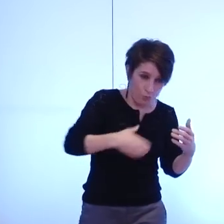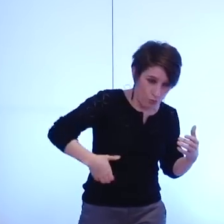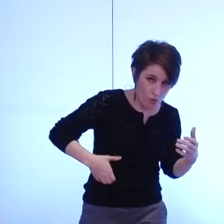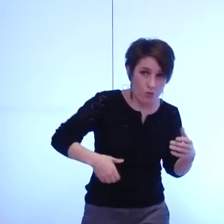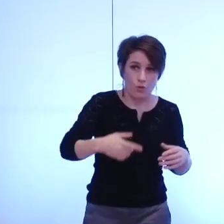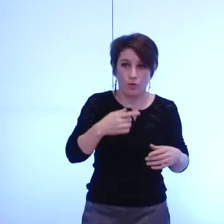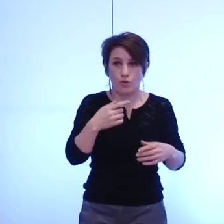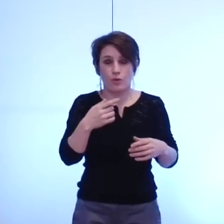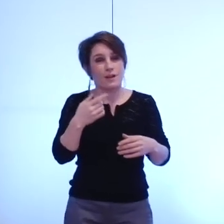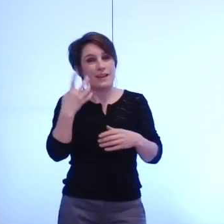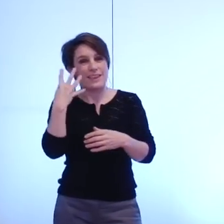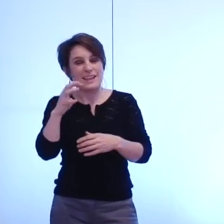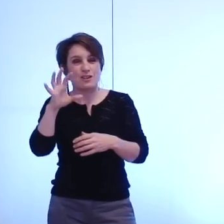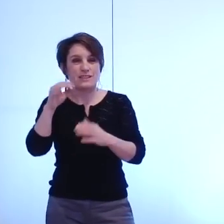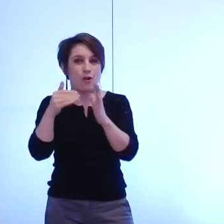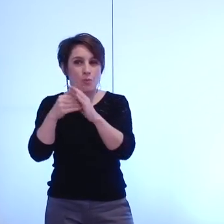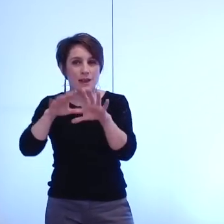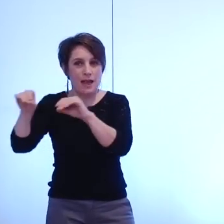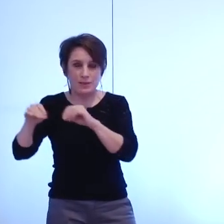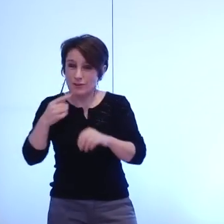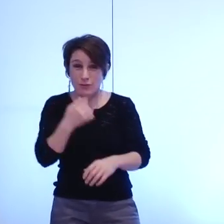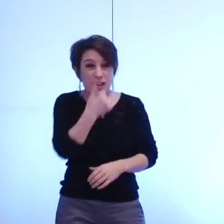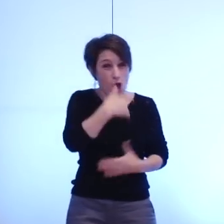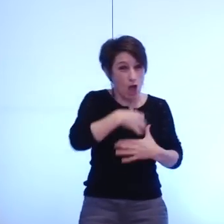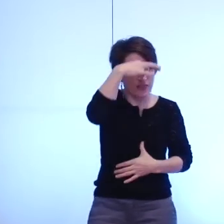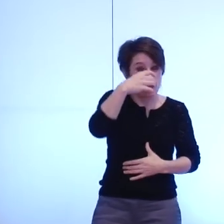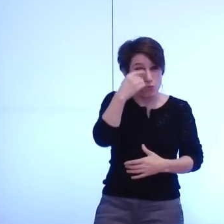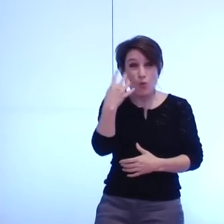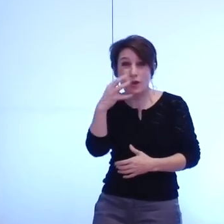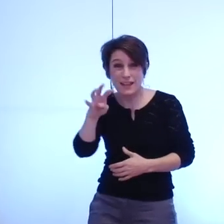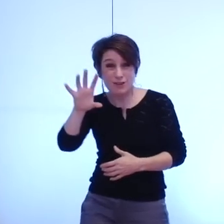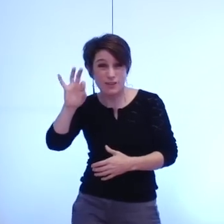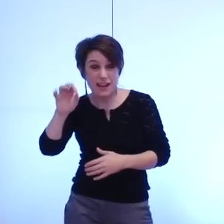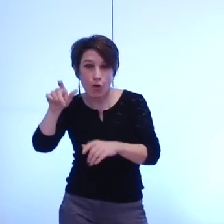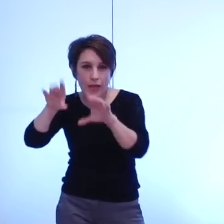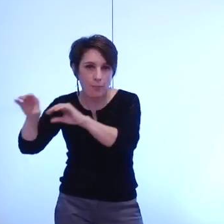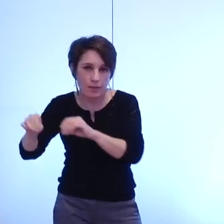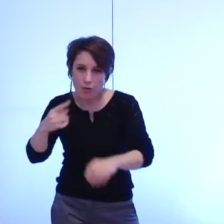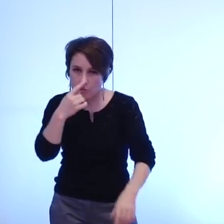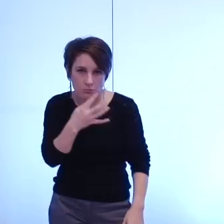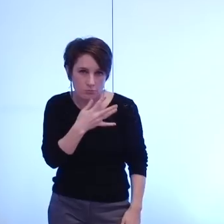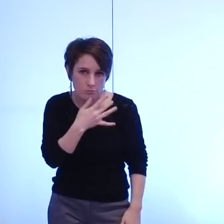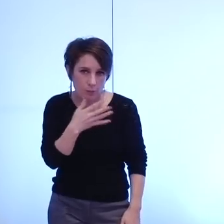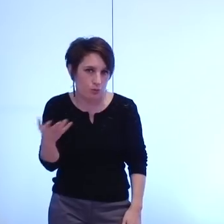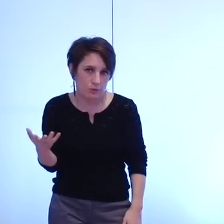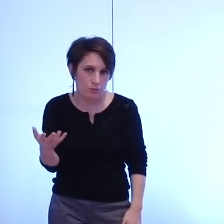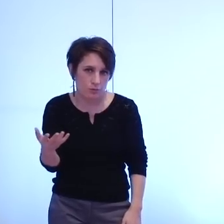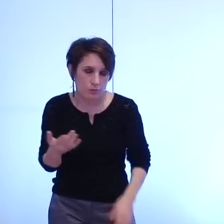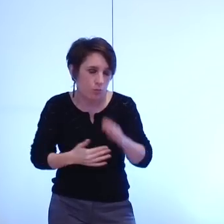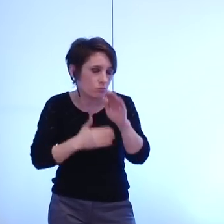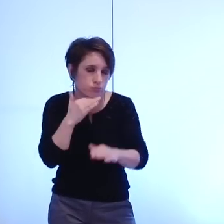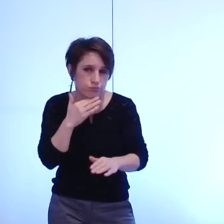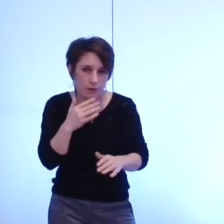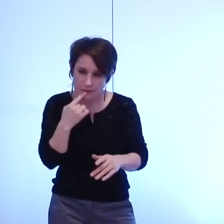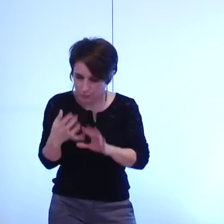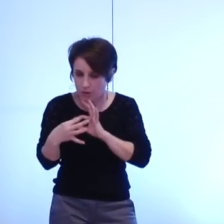450 habitants c'est un réseau comme jamais nos concitoyens c'est un réseau extrêmement important d'interaction